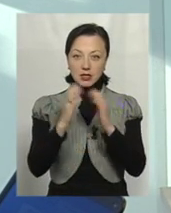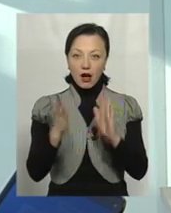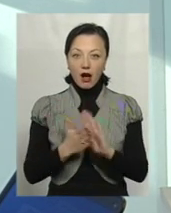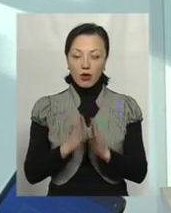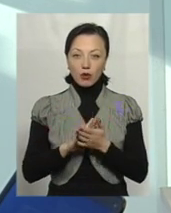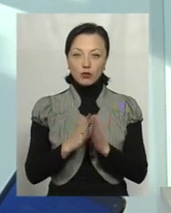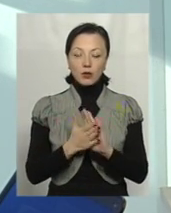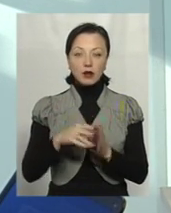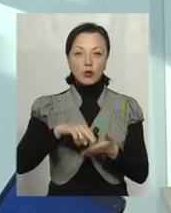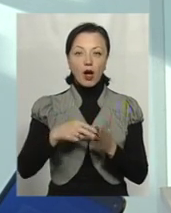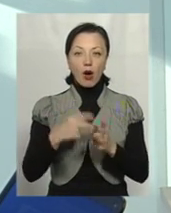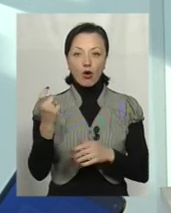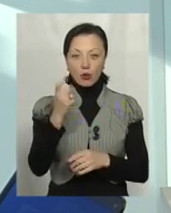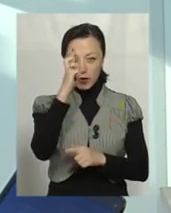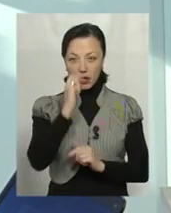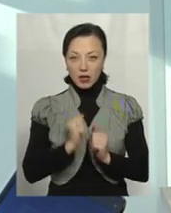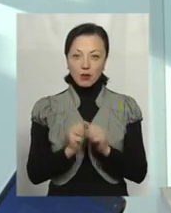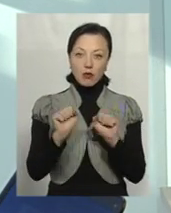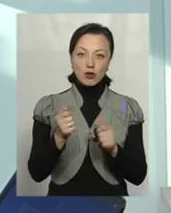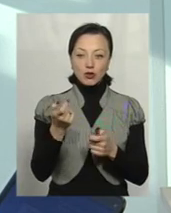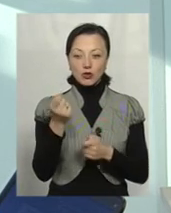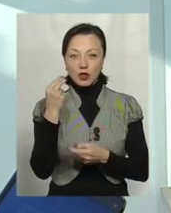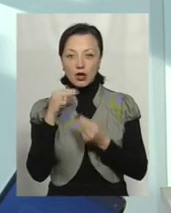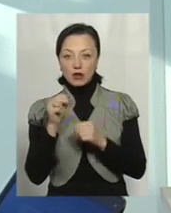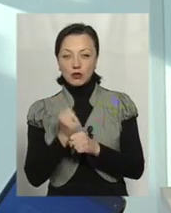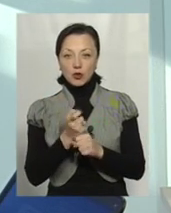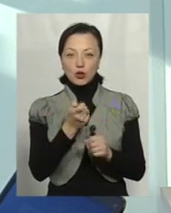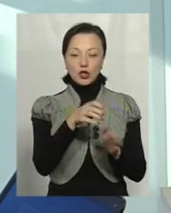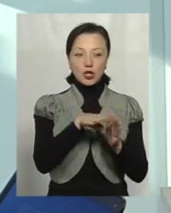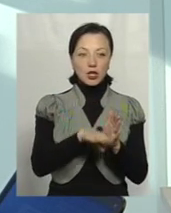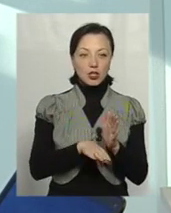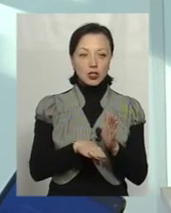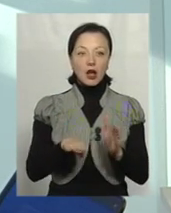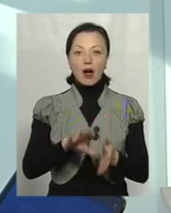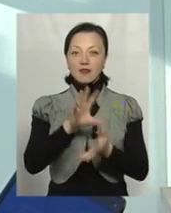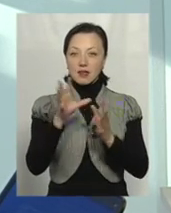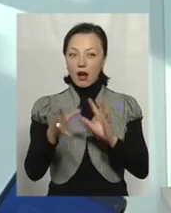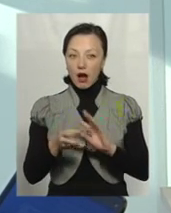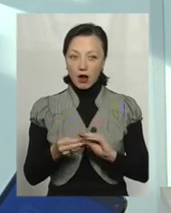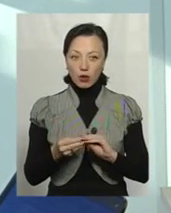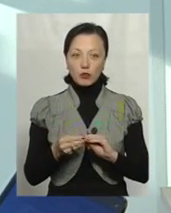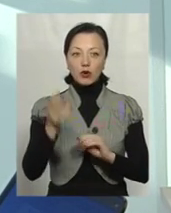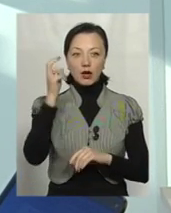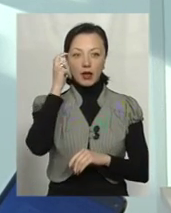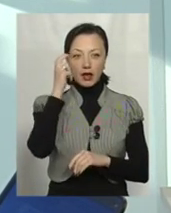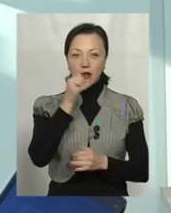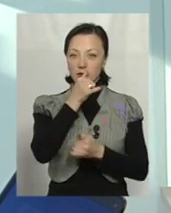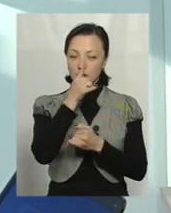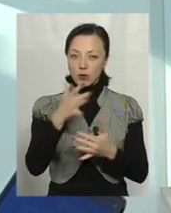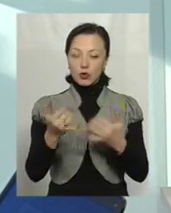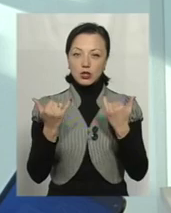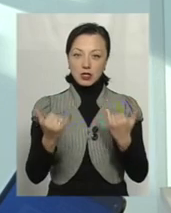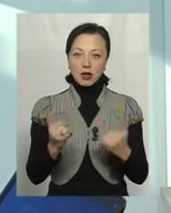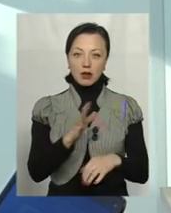контексту економіки країни. Ми можемо трошки десь щось краще зробити, трошки гірше, але в загальному Київ не може зараз